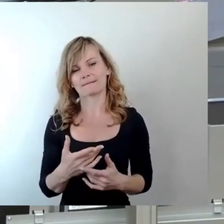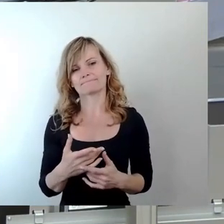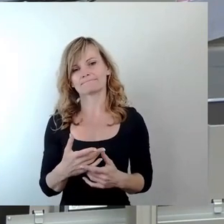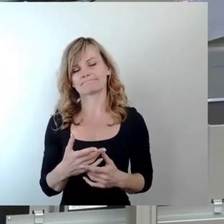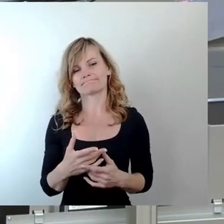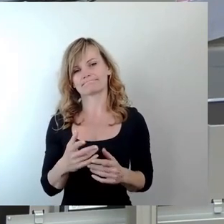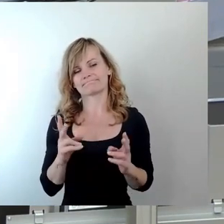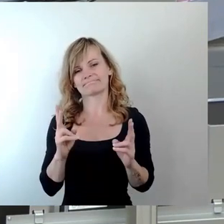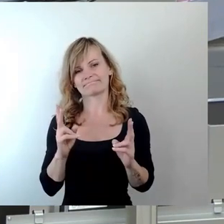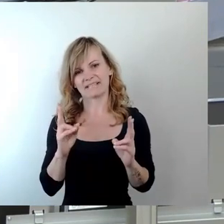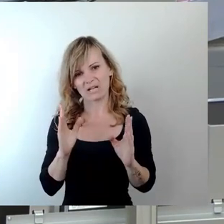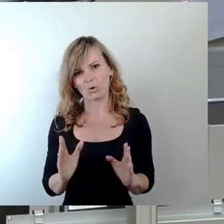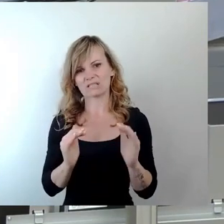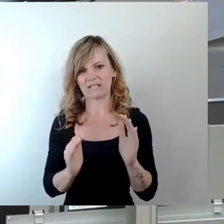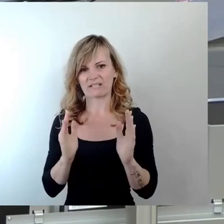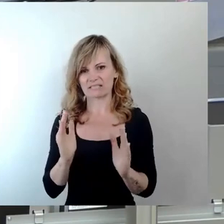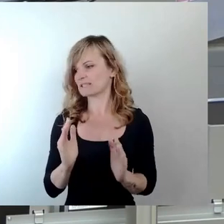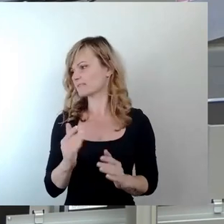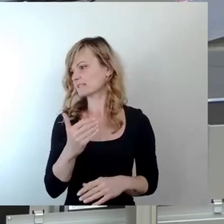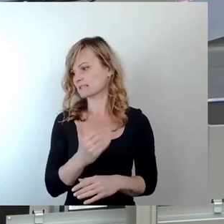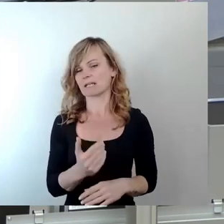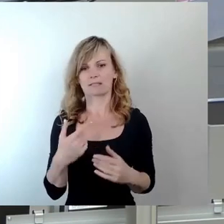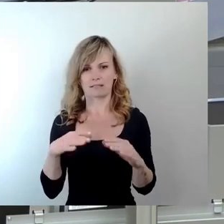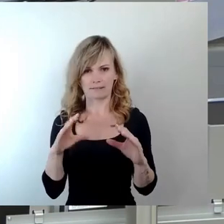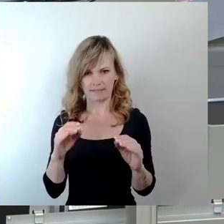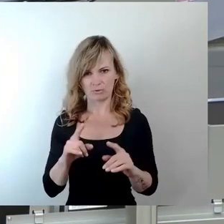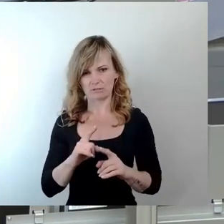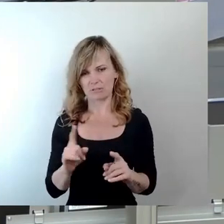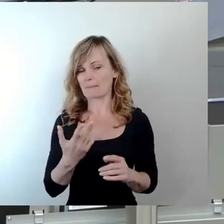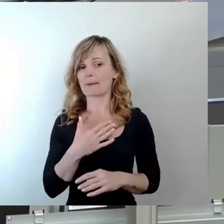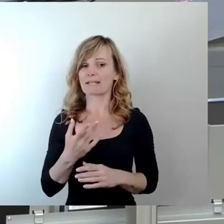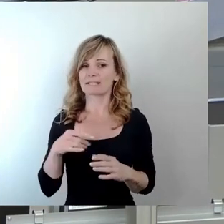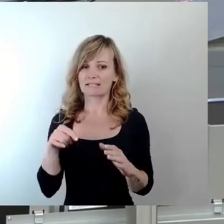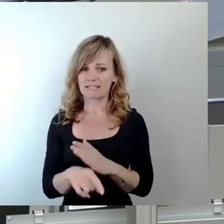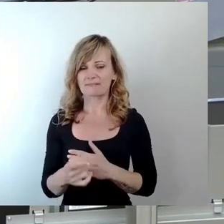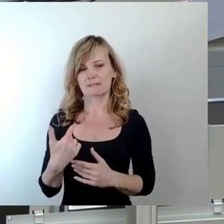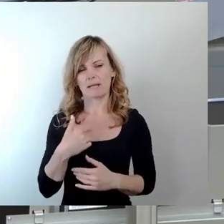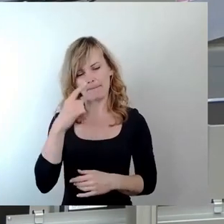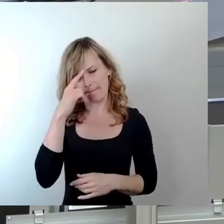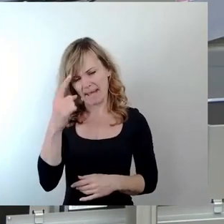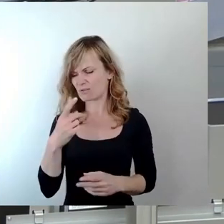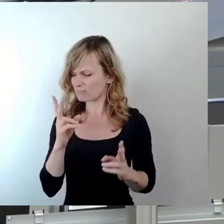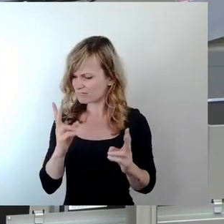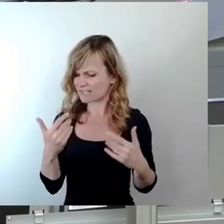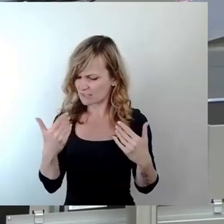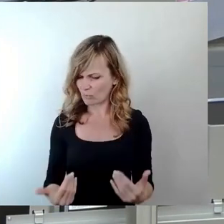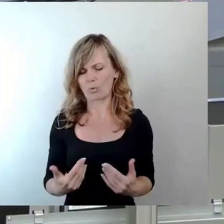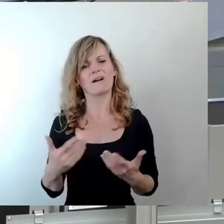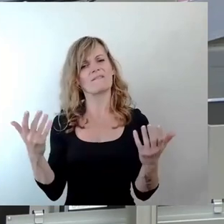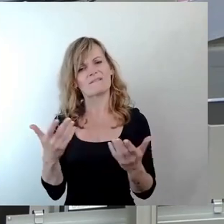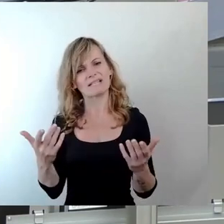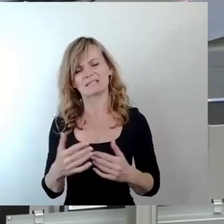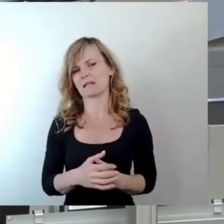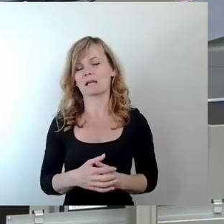nicht anwenden, sondern es ist meine tiefste Überzeugung. Meine tiefste Überzeugung ist, dass Dresden unter